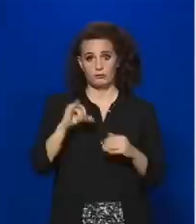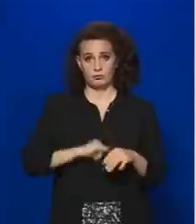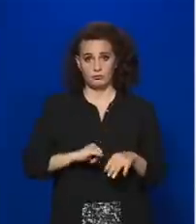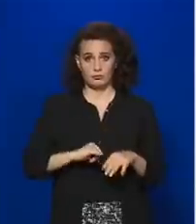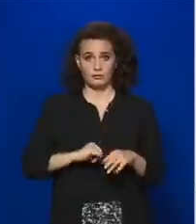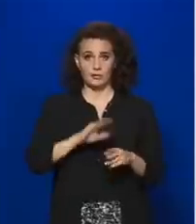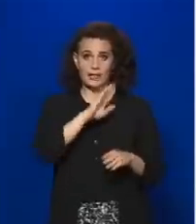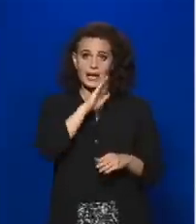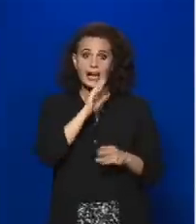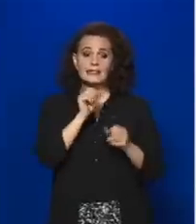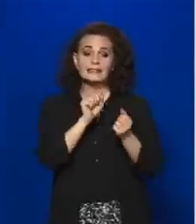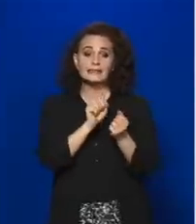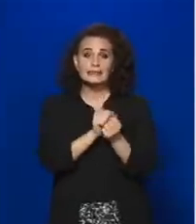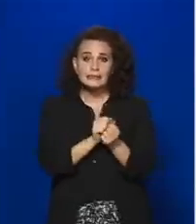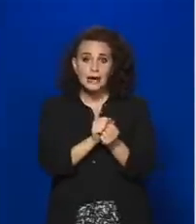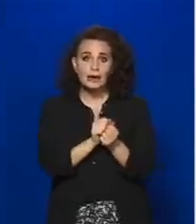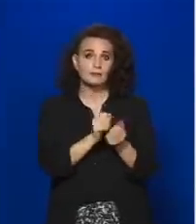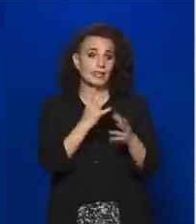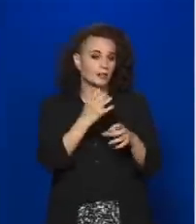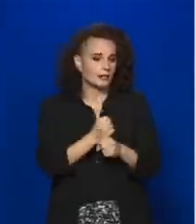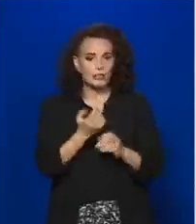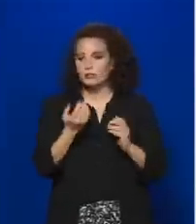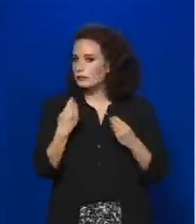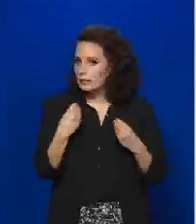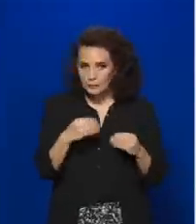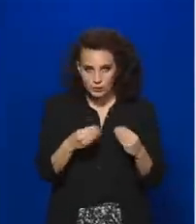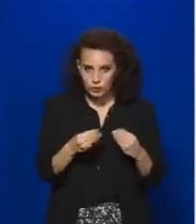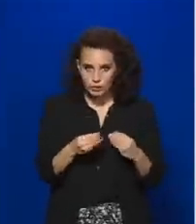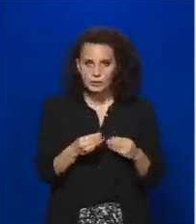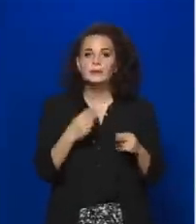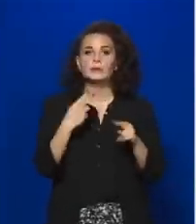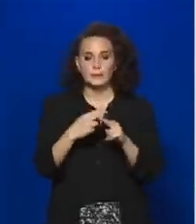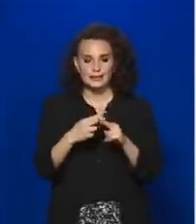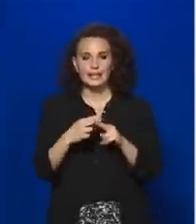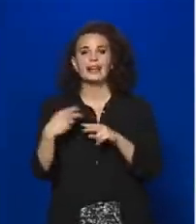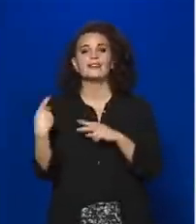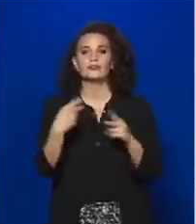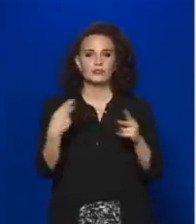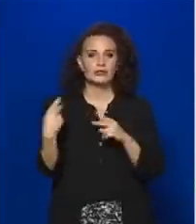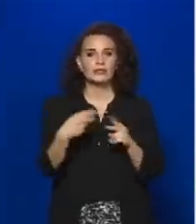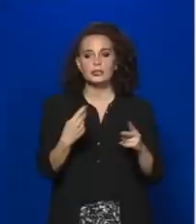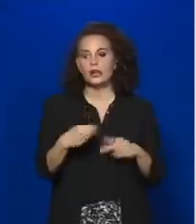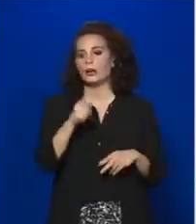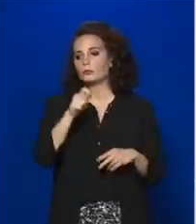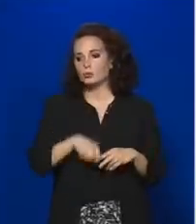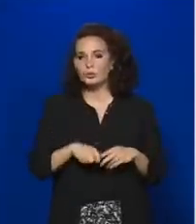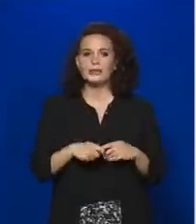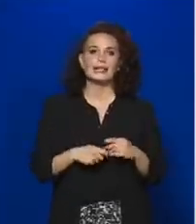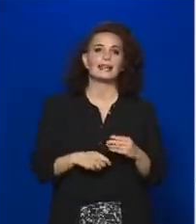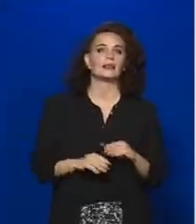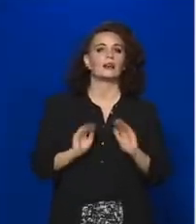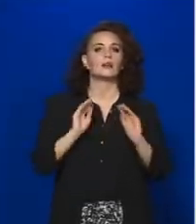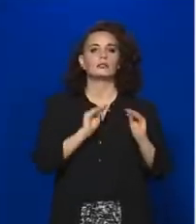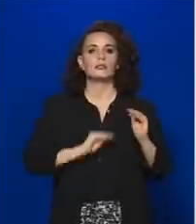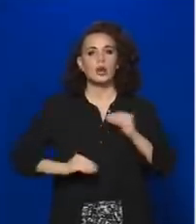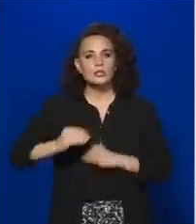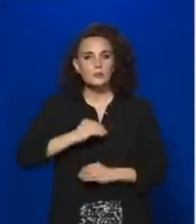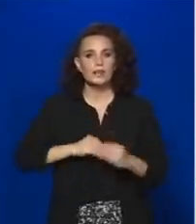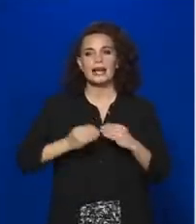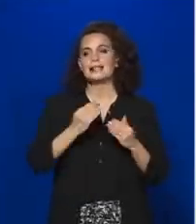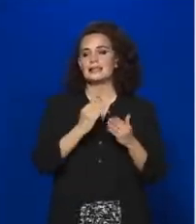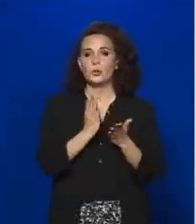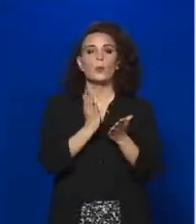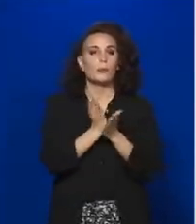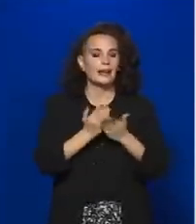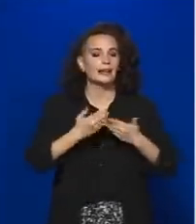fenntartása már nem indokolt, ezért a betregek térnek vissza, a műtétek, transplantációk megindultak, de